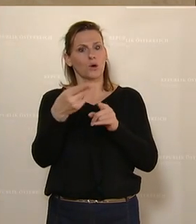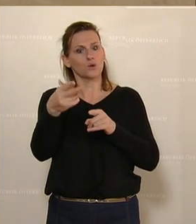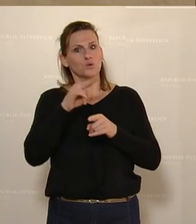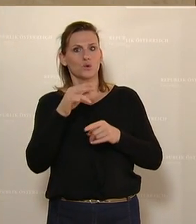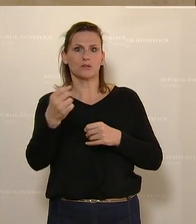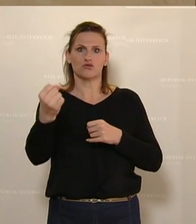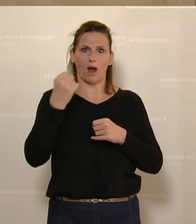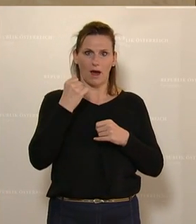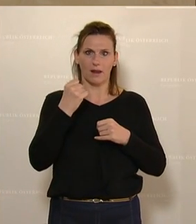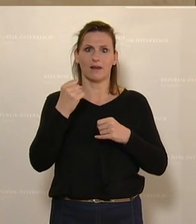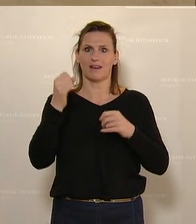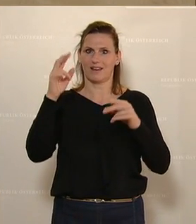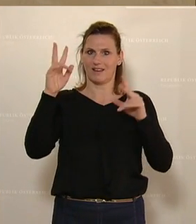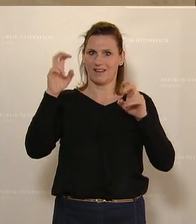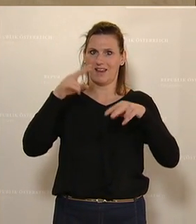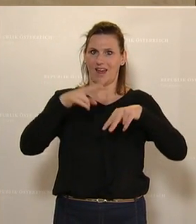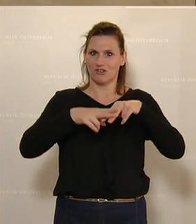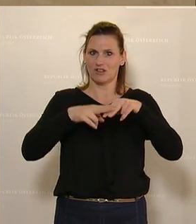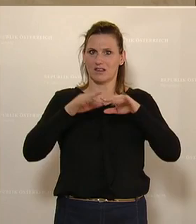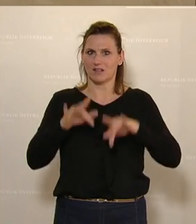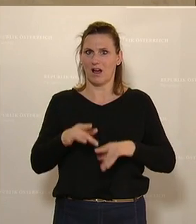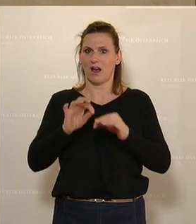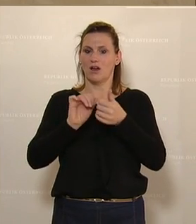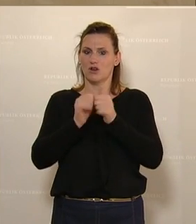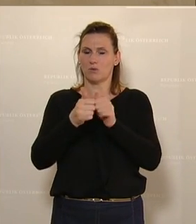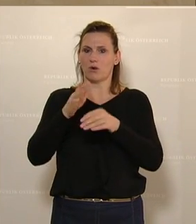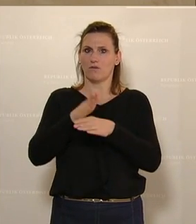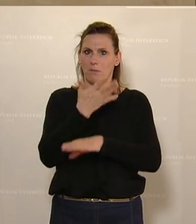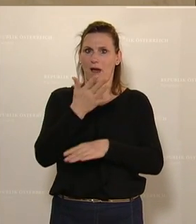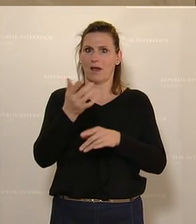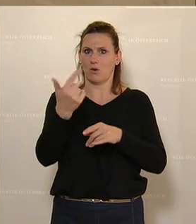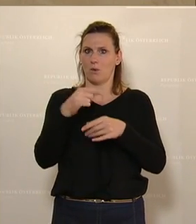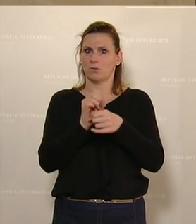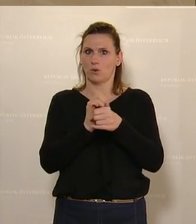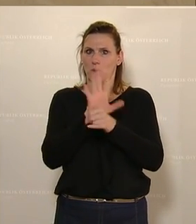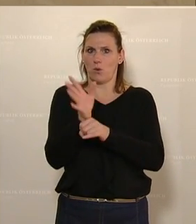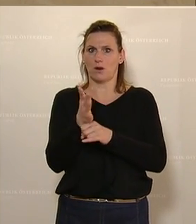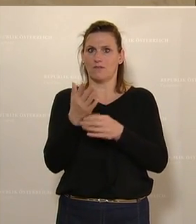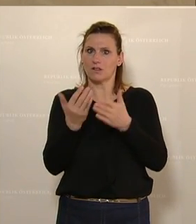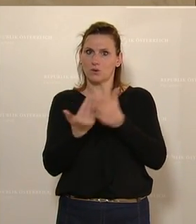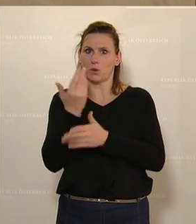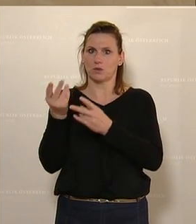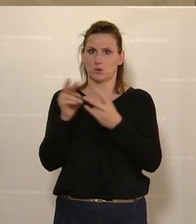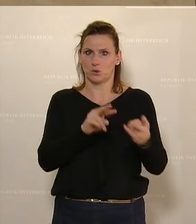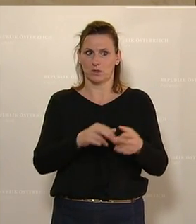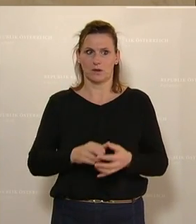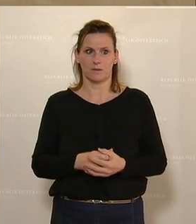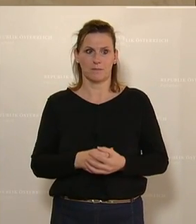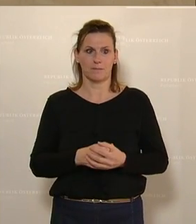Maßnahmenprogramm für den österreichischen Sport nach der Covid-19-Krise gesetzt werden? Ja,